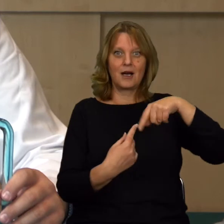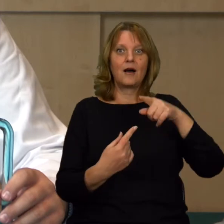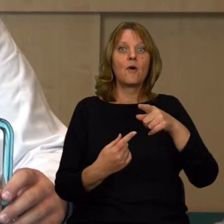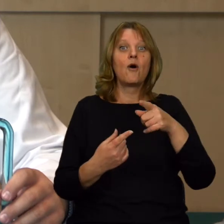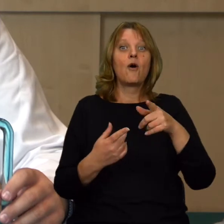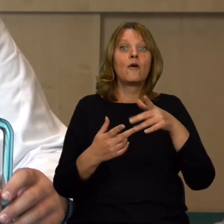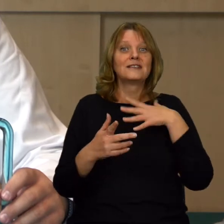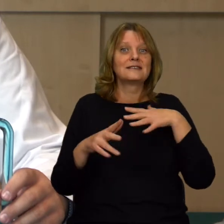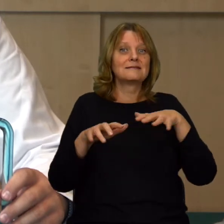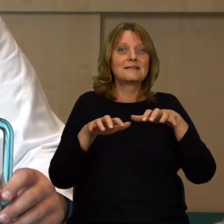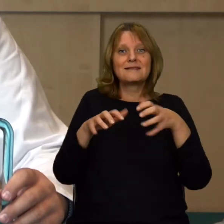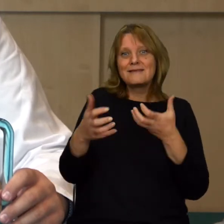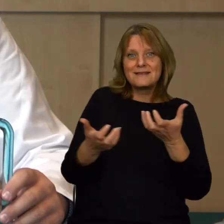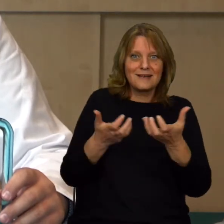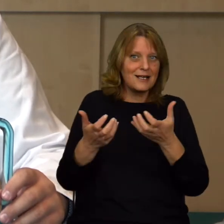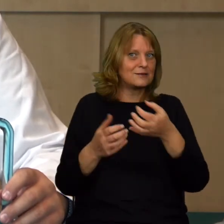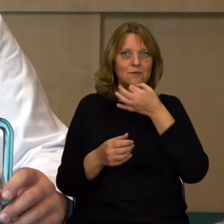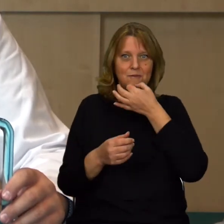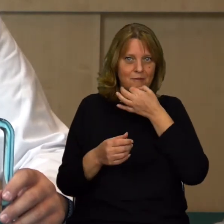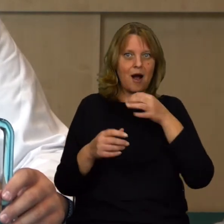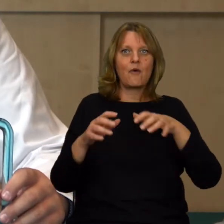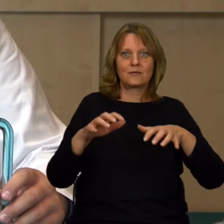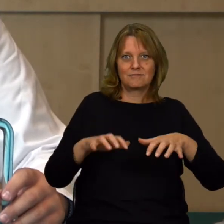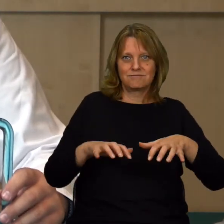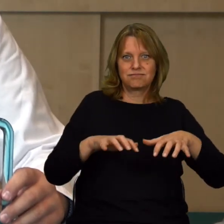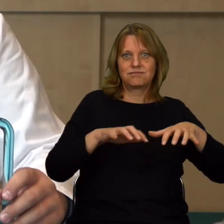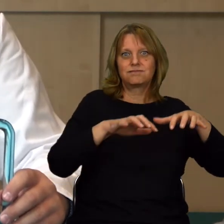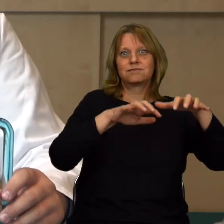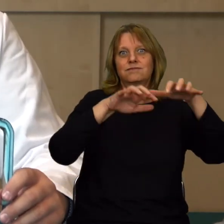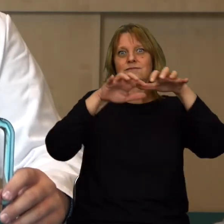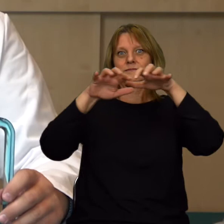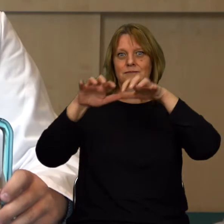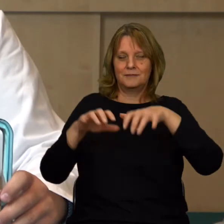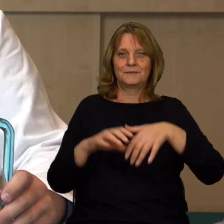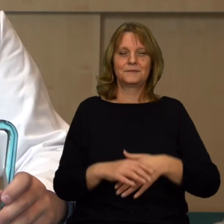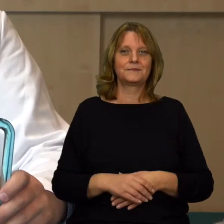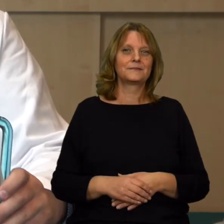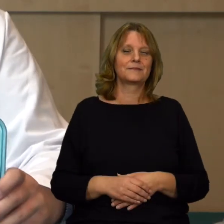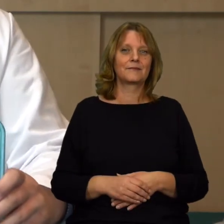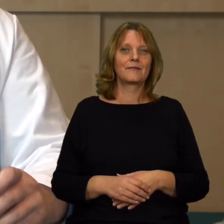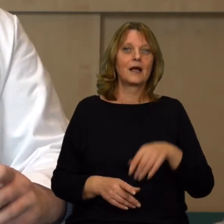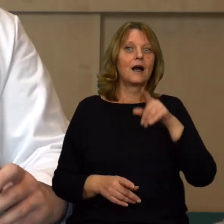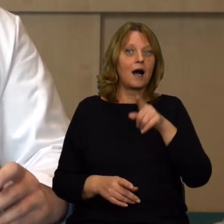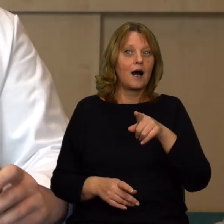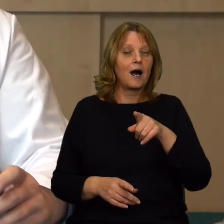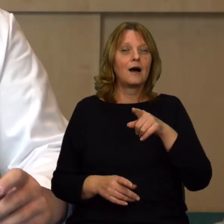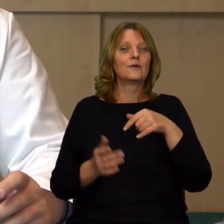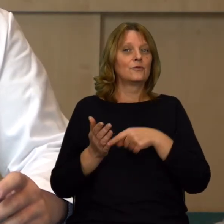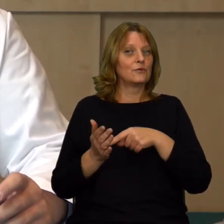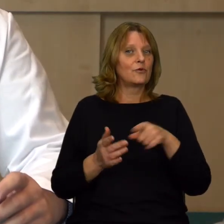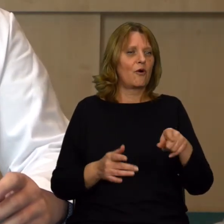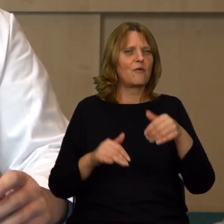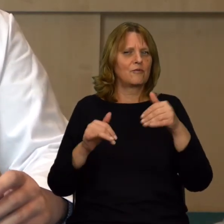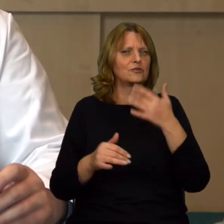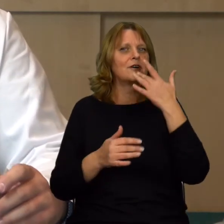mniejszą gęstość i może też się unosić. Ale oczywiście to zjawisko